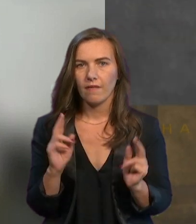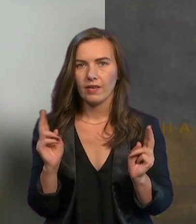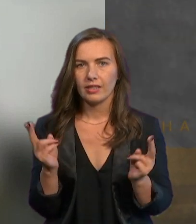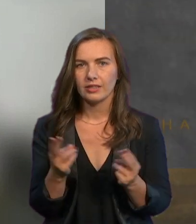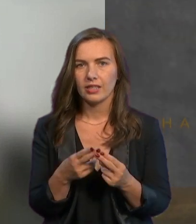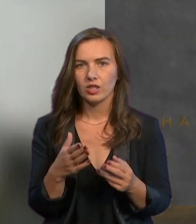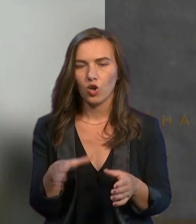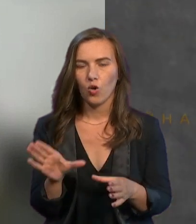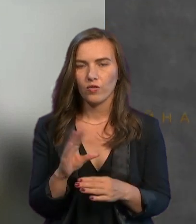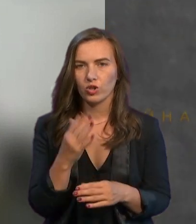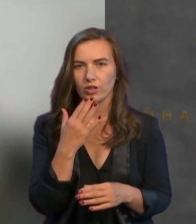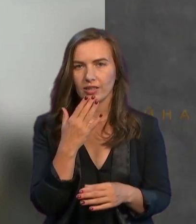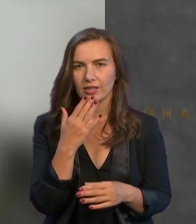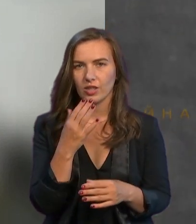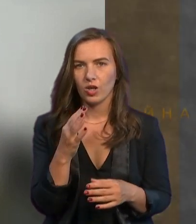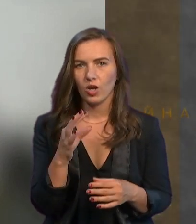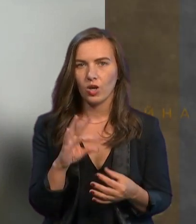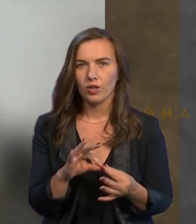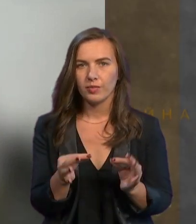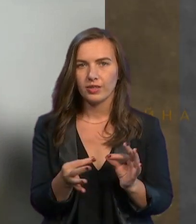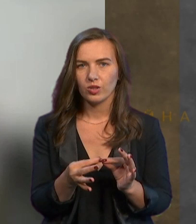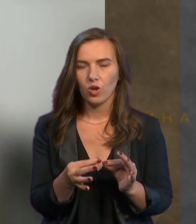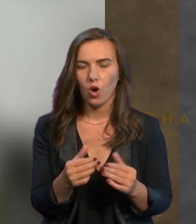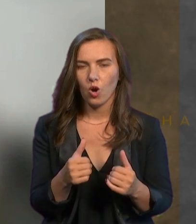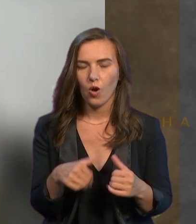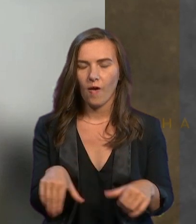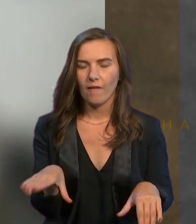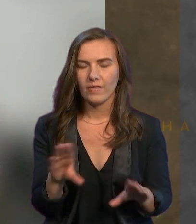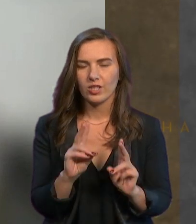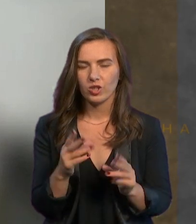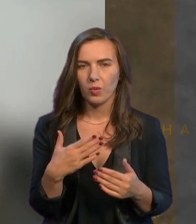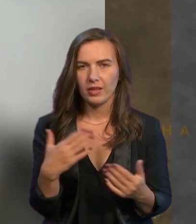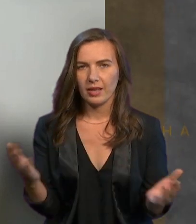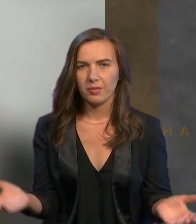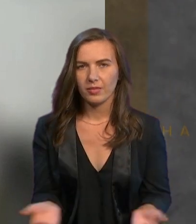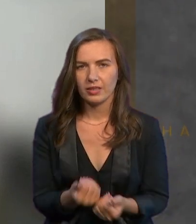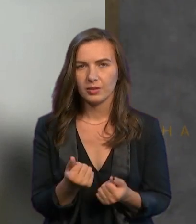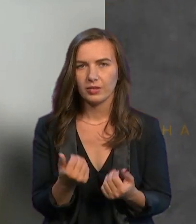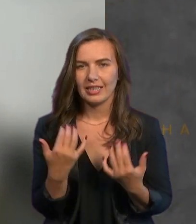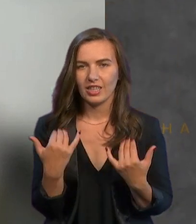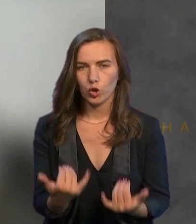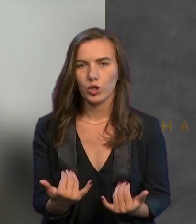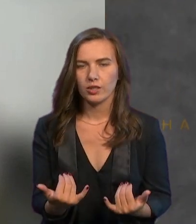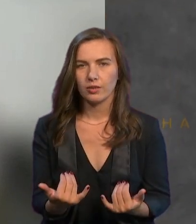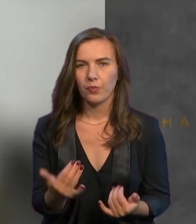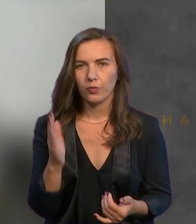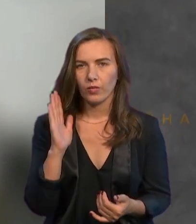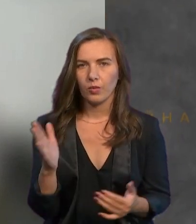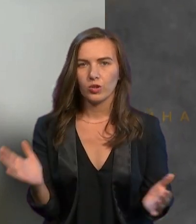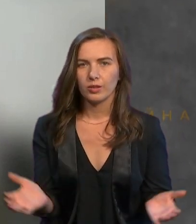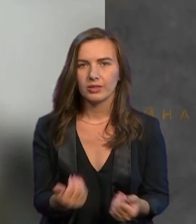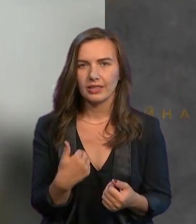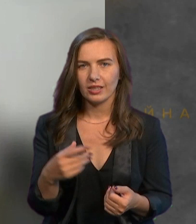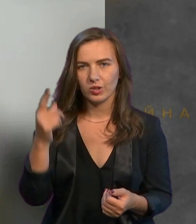всього Національному емпіському комитету, всіх людей, хто мене підтримав і підтримує досі. І буде підтримувати, я